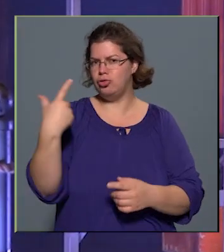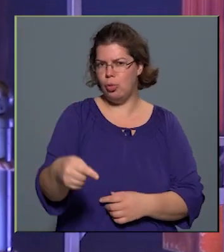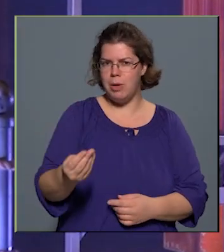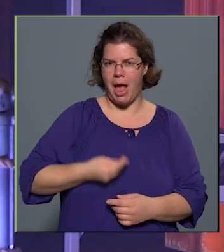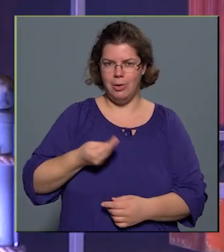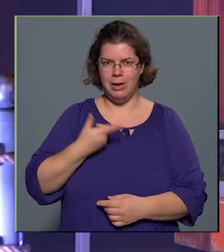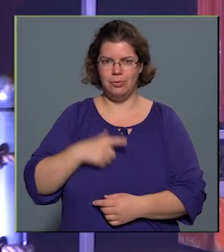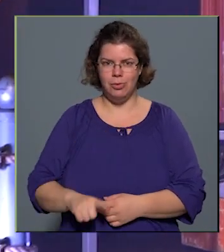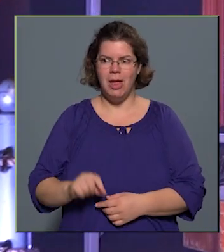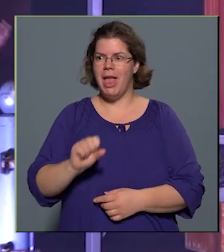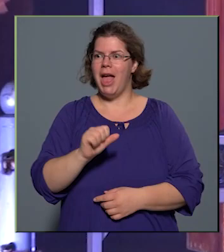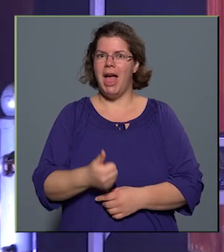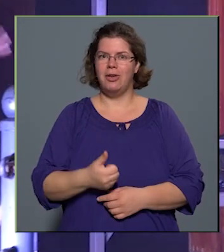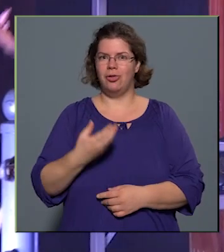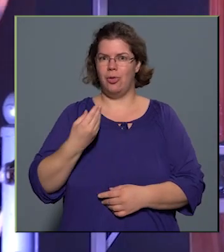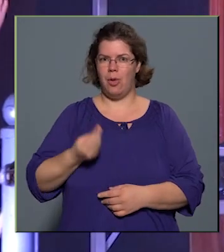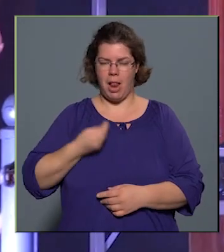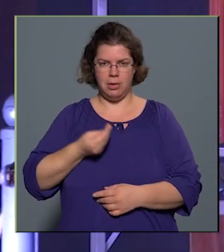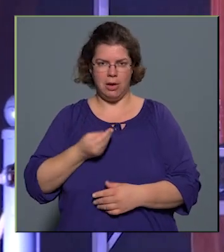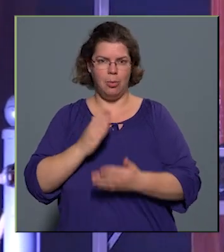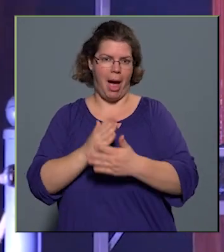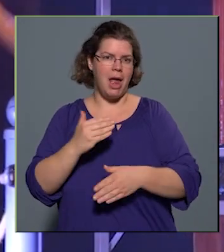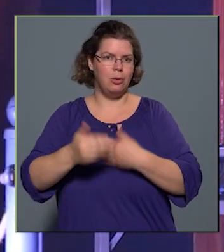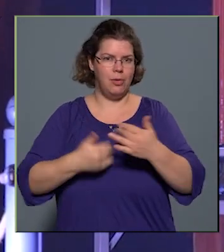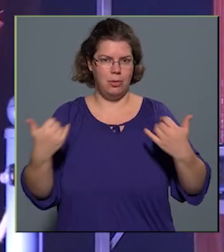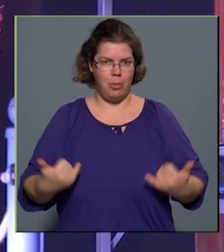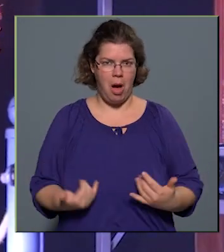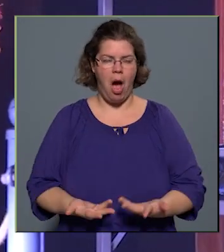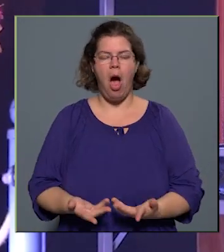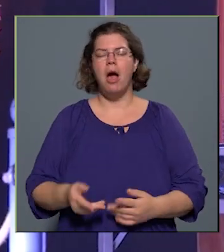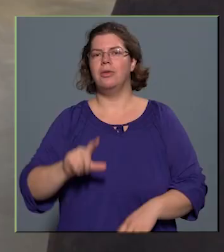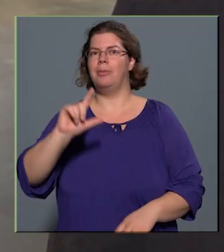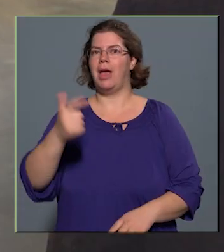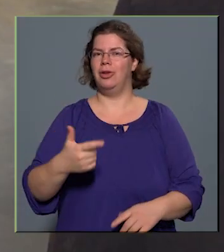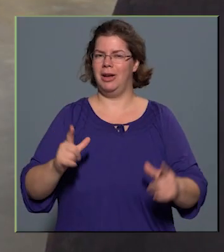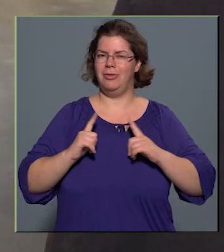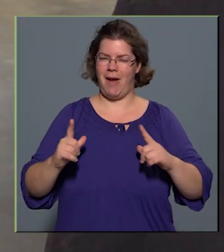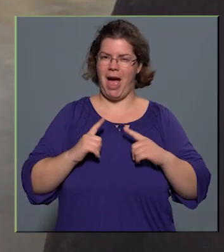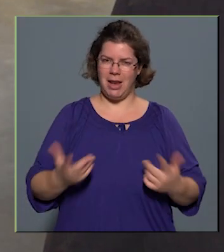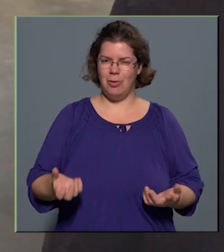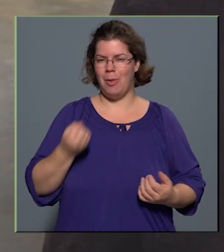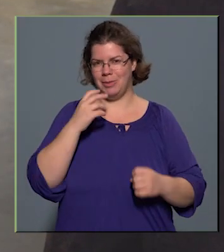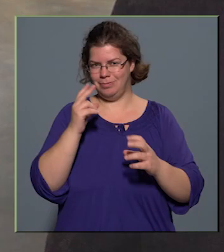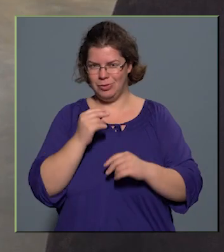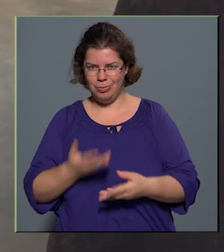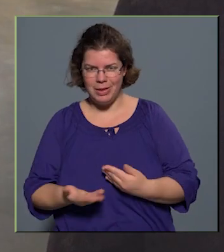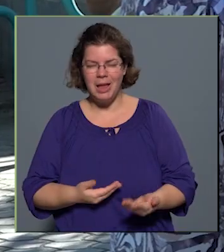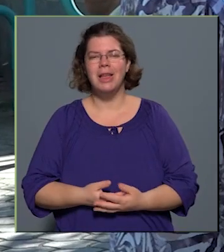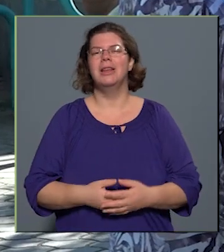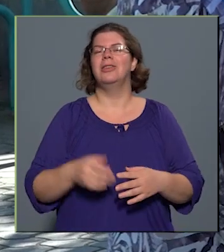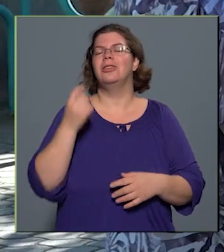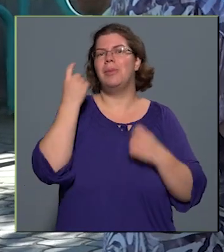jöttünk. Az első előadáson vagyunk túl most, amikor beszélgetünk. És hát nagyon várjuk a másodikat is, és reméljük, hogy legalább ilyen jó